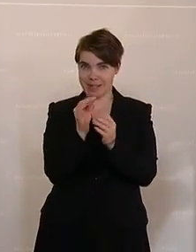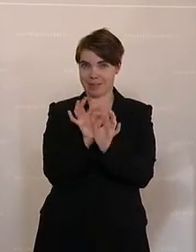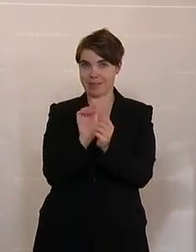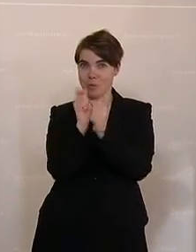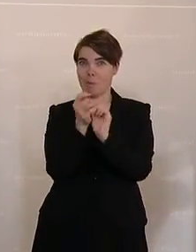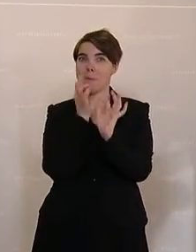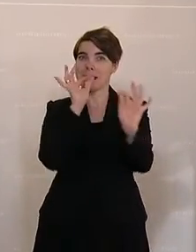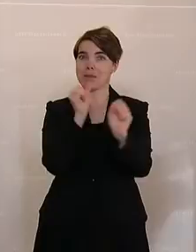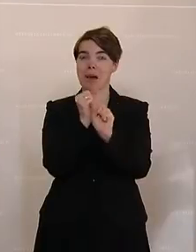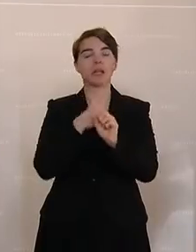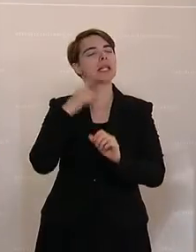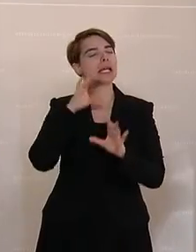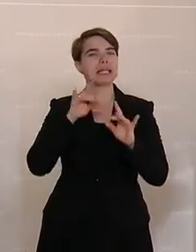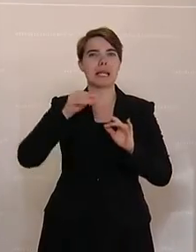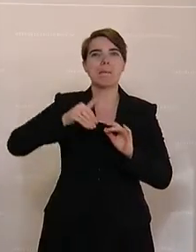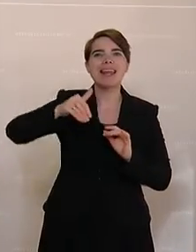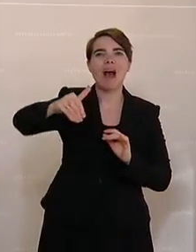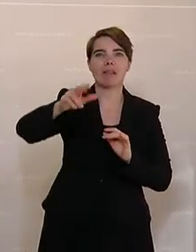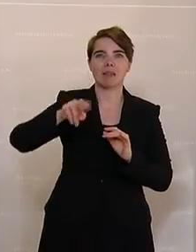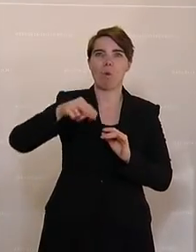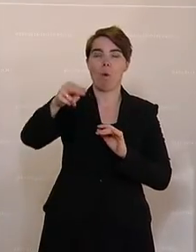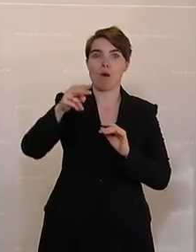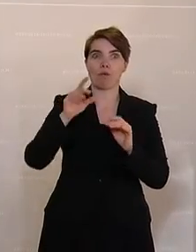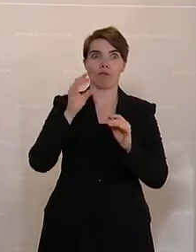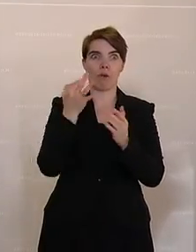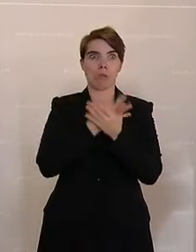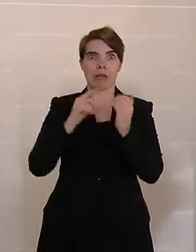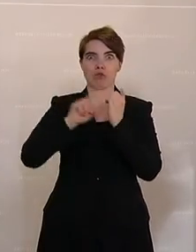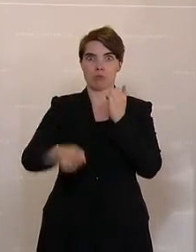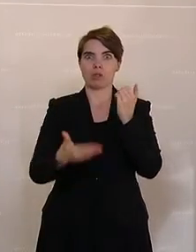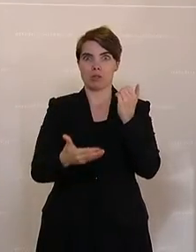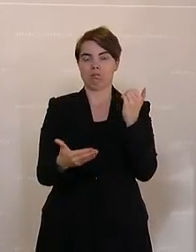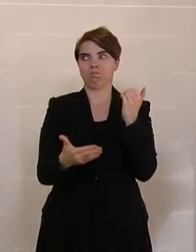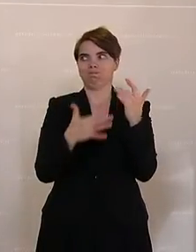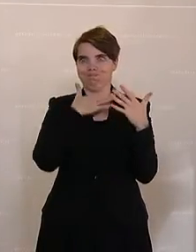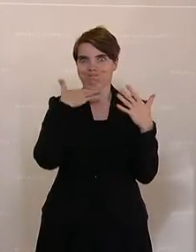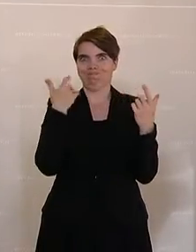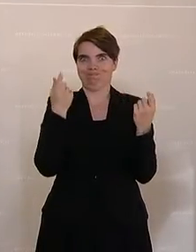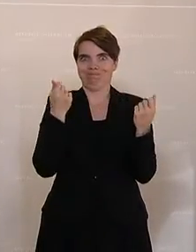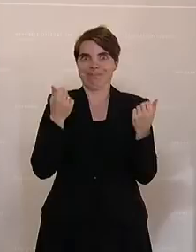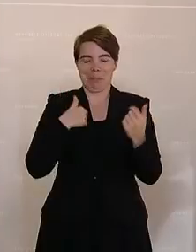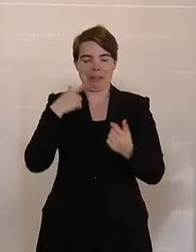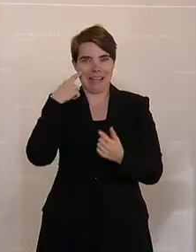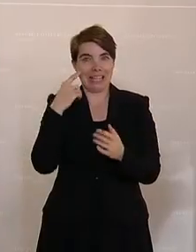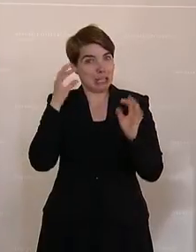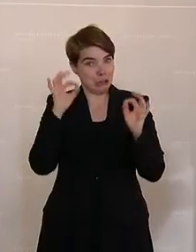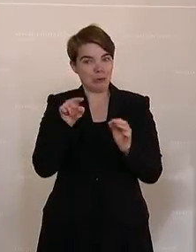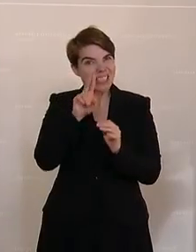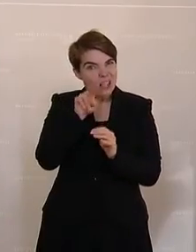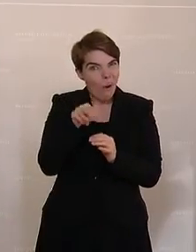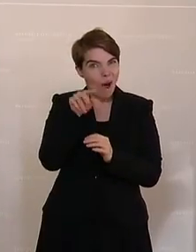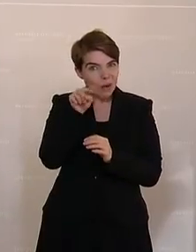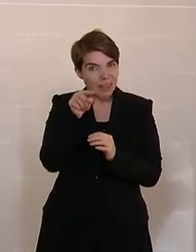10 Milliarden Euro für das Bildungsbudget sind nicht nur ein Patzen Geld, sondern es ist auch wirklich ein gutes System, wo sich die Euros, die wir da hinein